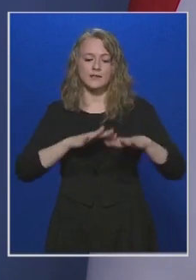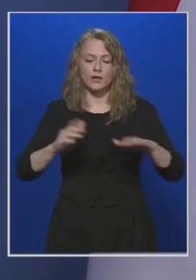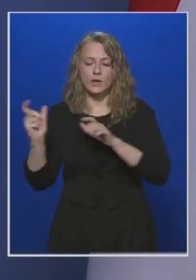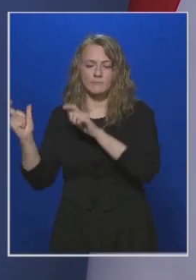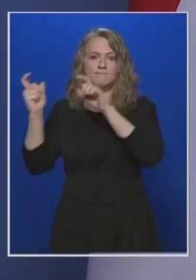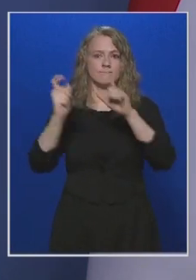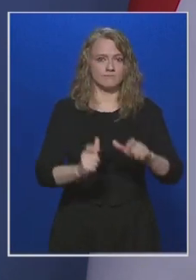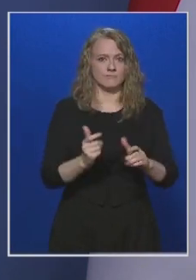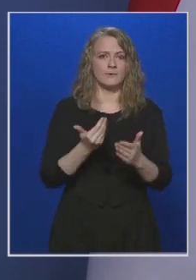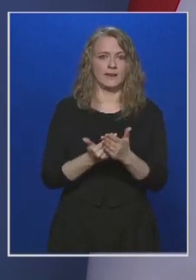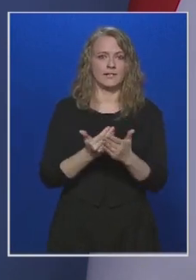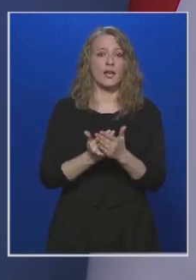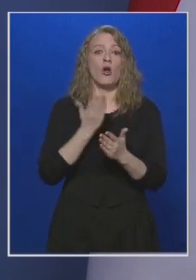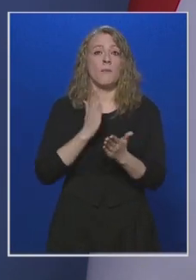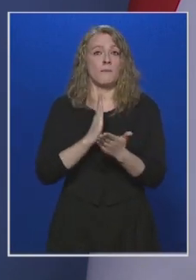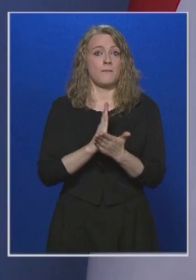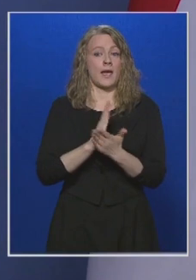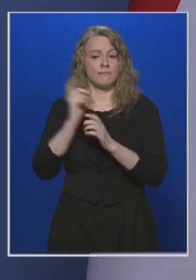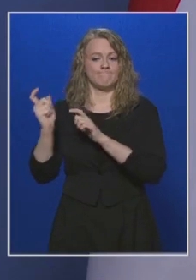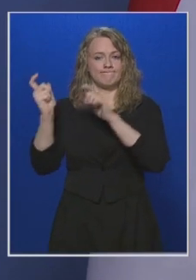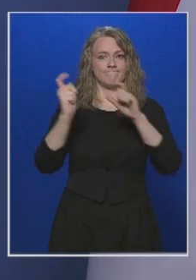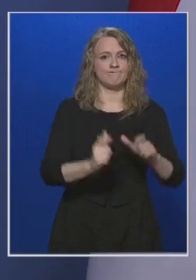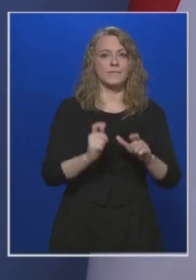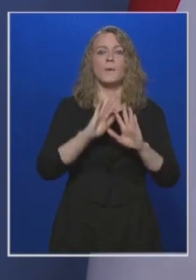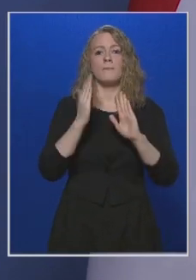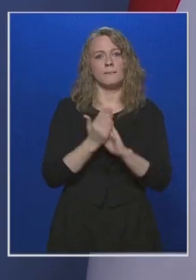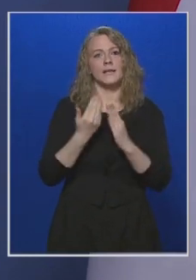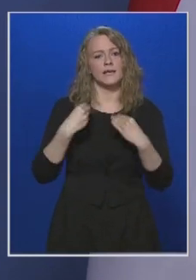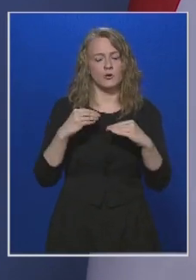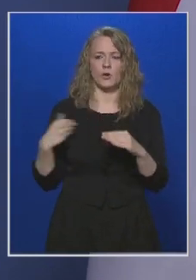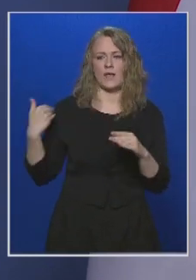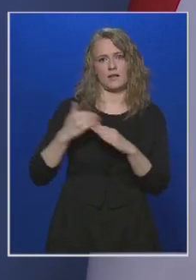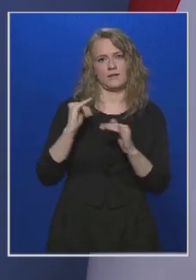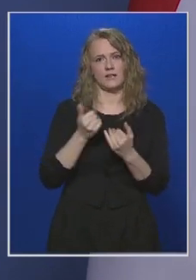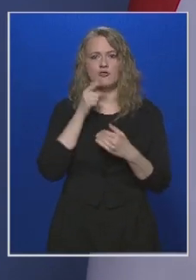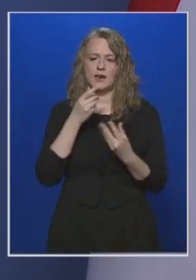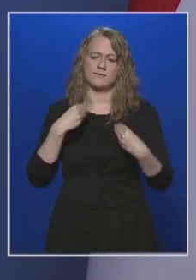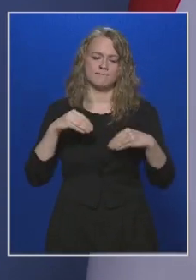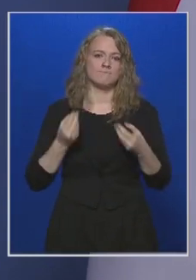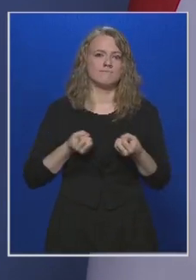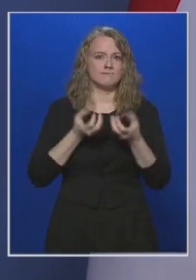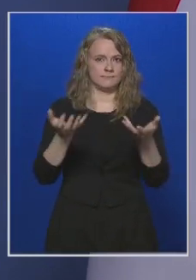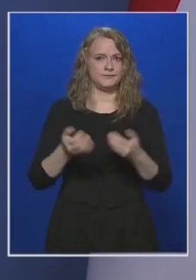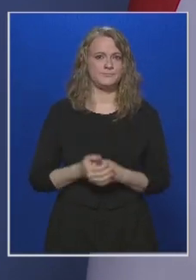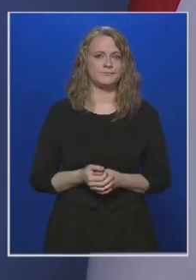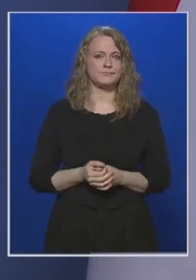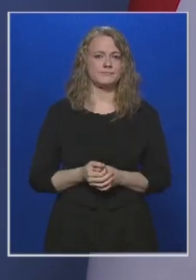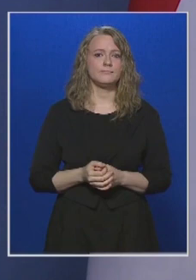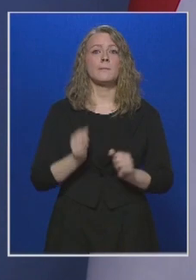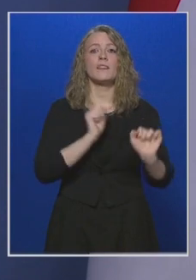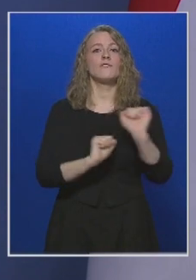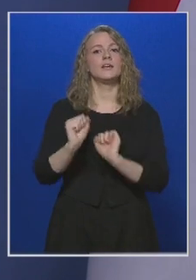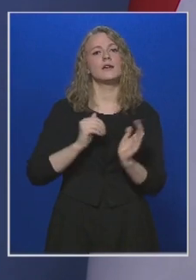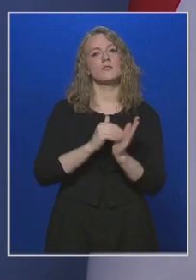eszközök. Ha megérkeztek az ország területére, akkor mindig mindenről, ahogy eddig is számot fogunk adni. A védekezés